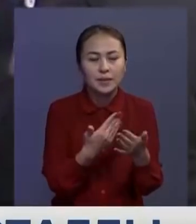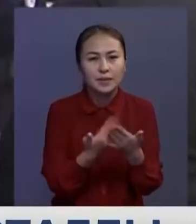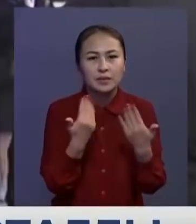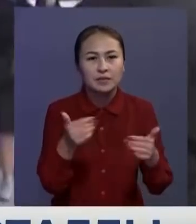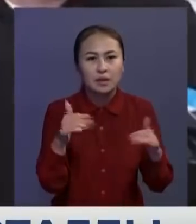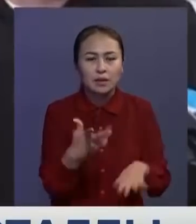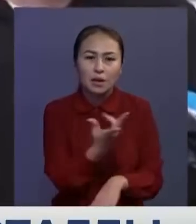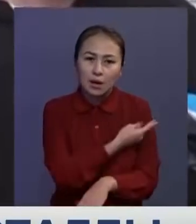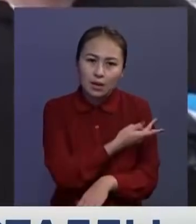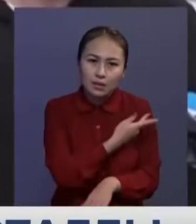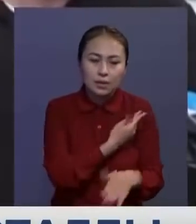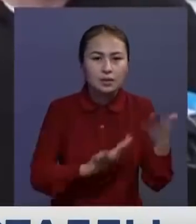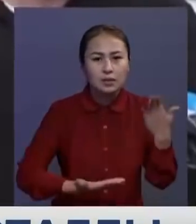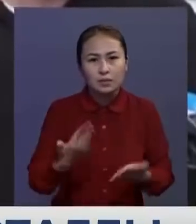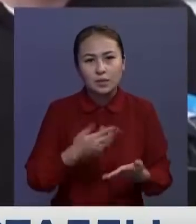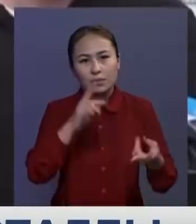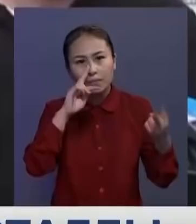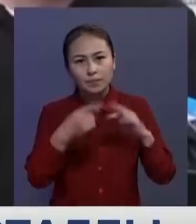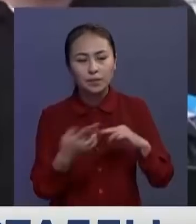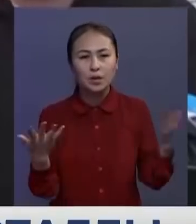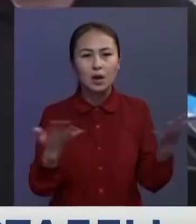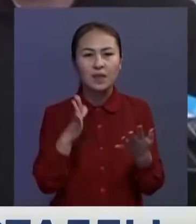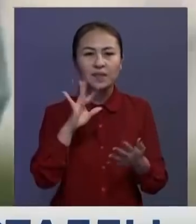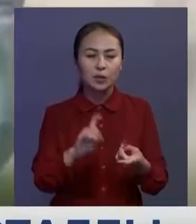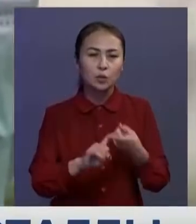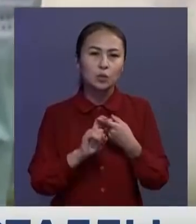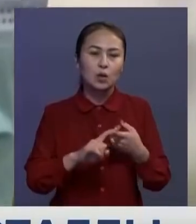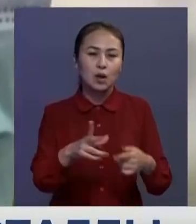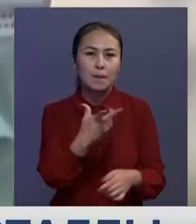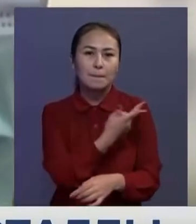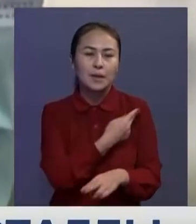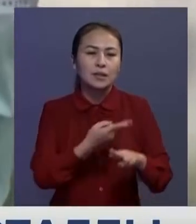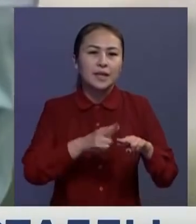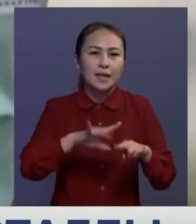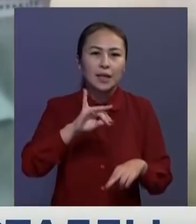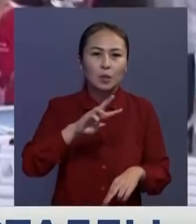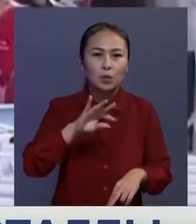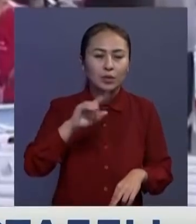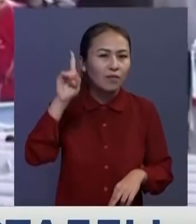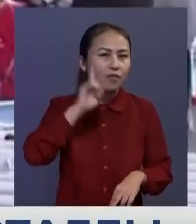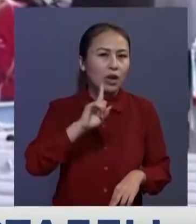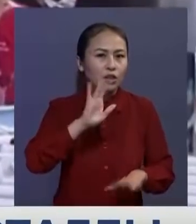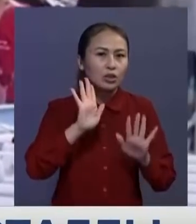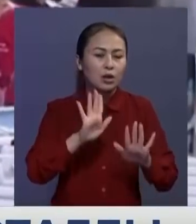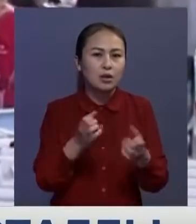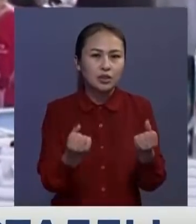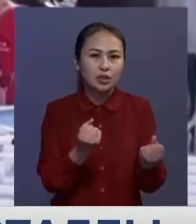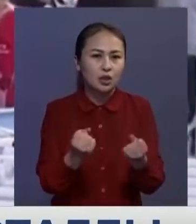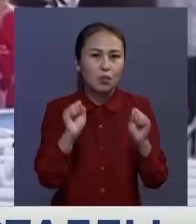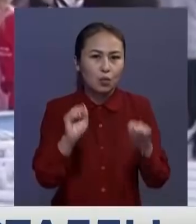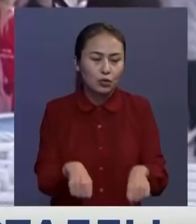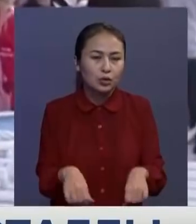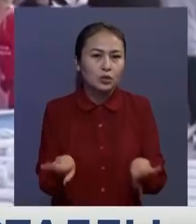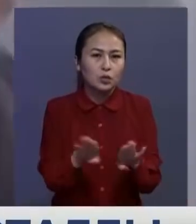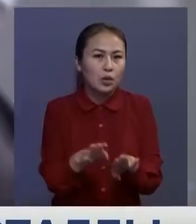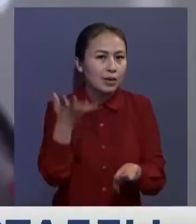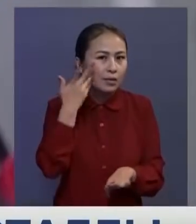екпенің кережәне жанам әсері белгілі болады. Вирус олықтар вакцина адам пайда болған иммунитет, уақыт шыған ұстауы мүмкіндей. Мамандыр олай